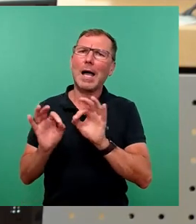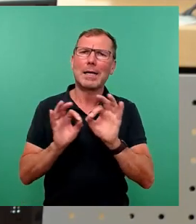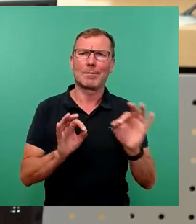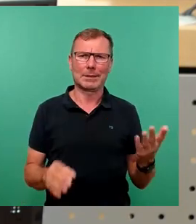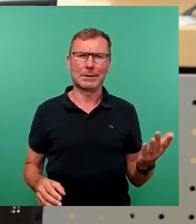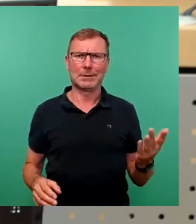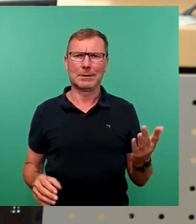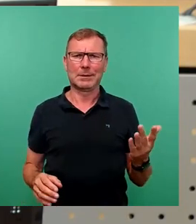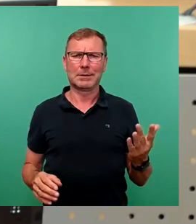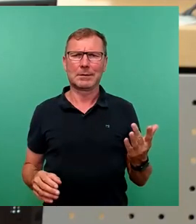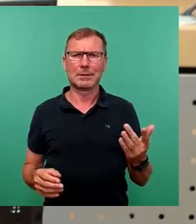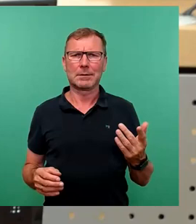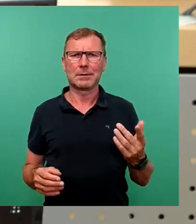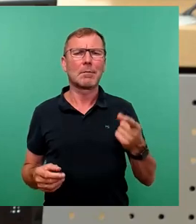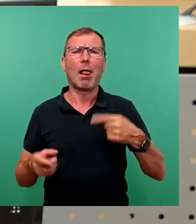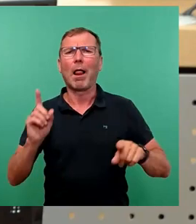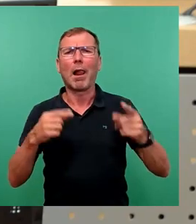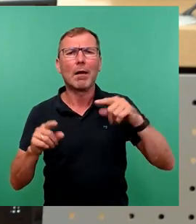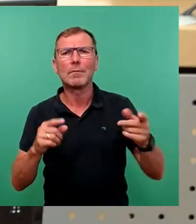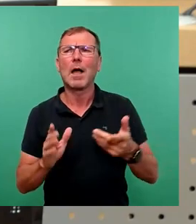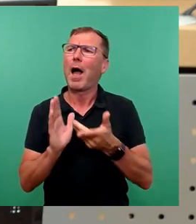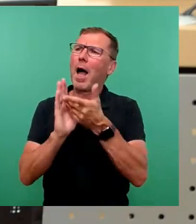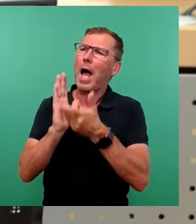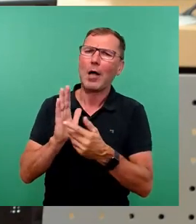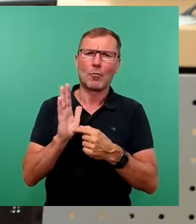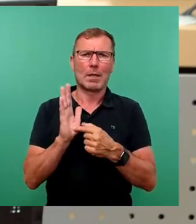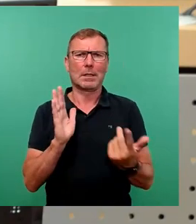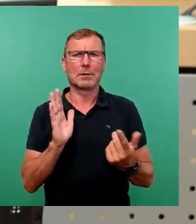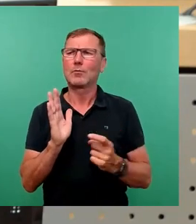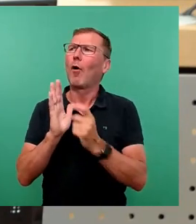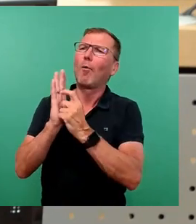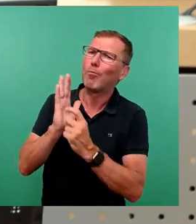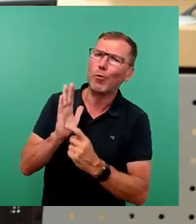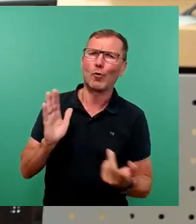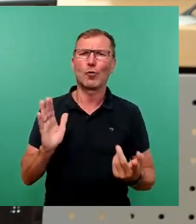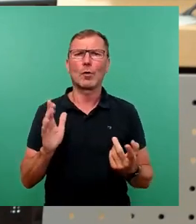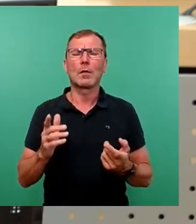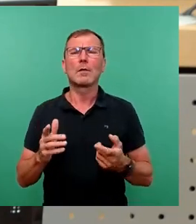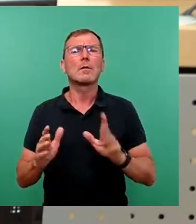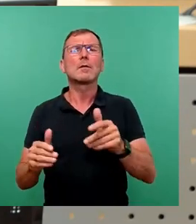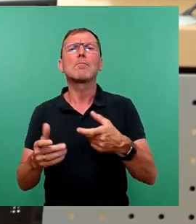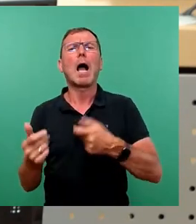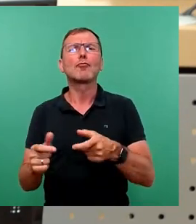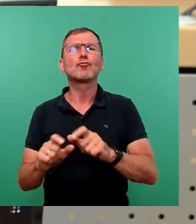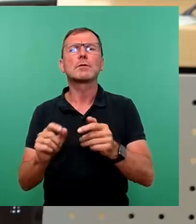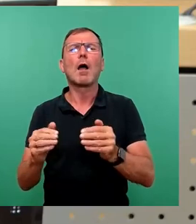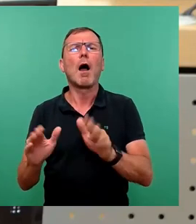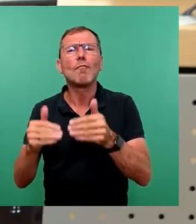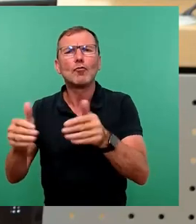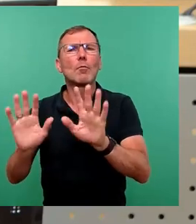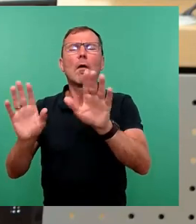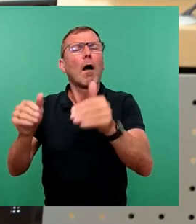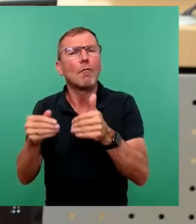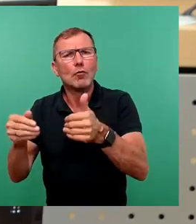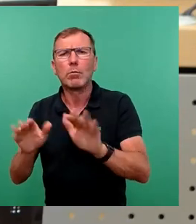fadenscheidigen Argumenten oder Begründungen im Ausschuss vertagt wird, ich weise mal darauf hin,